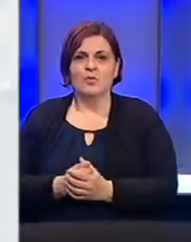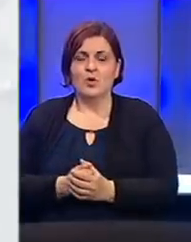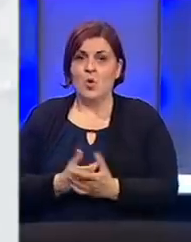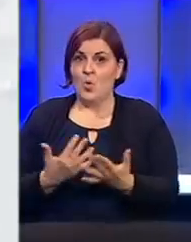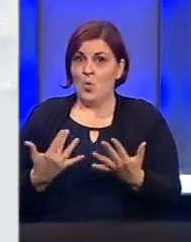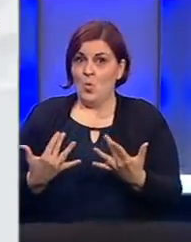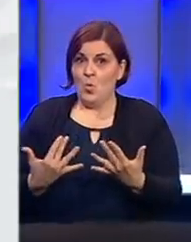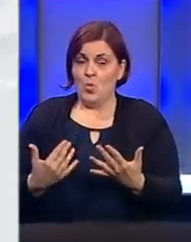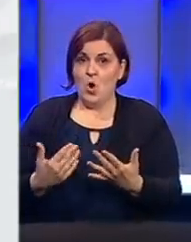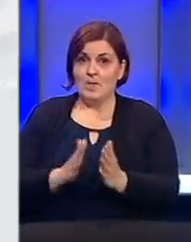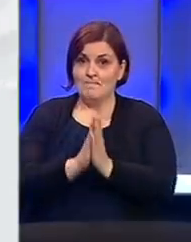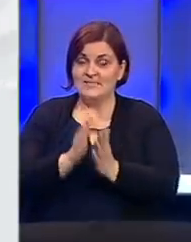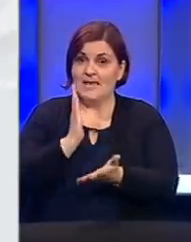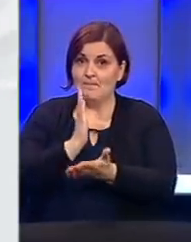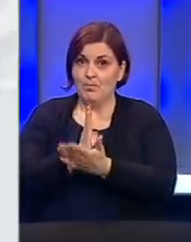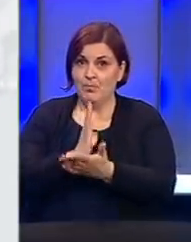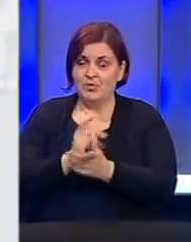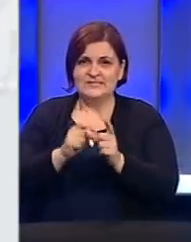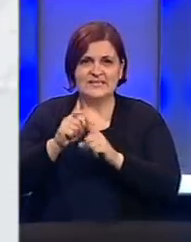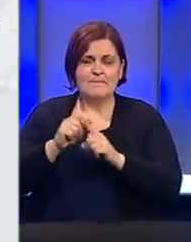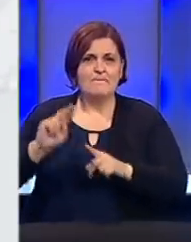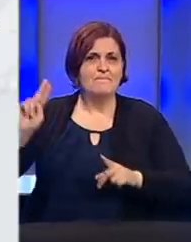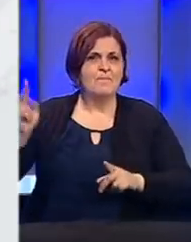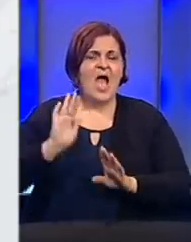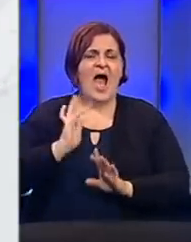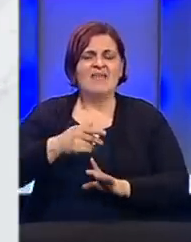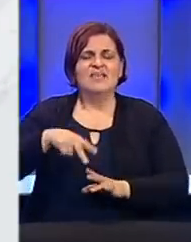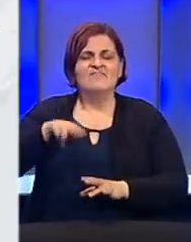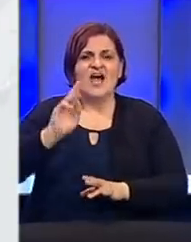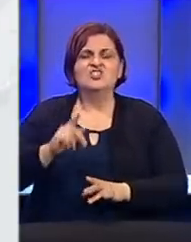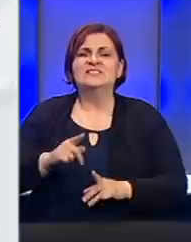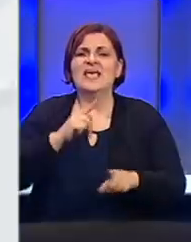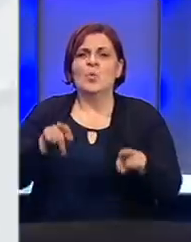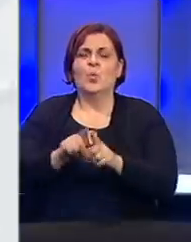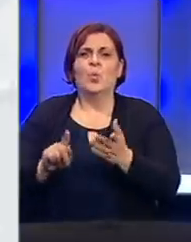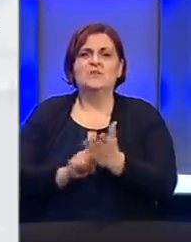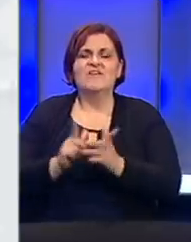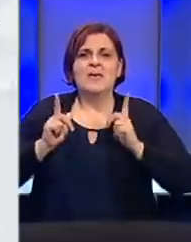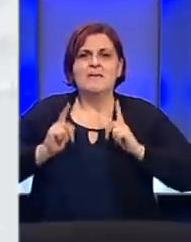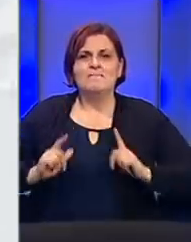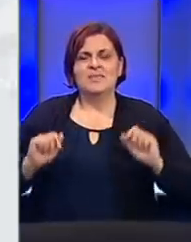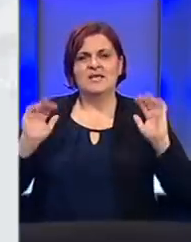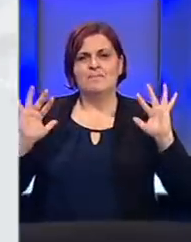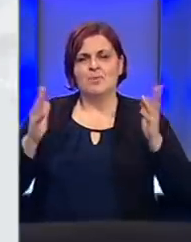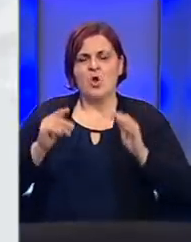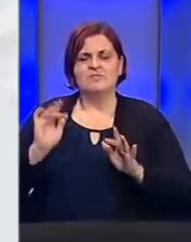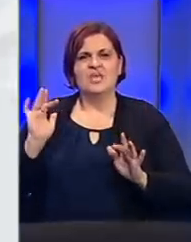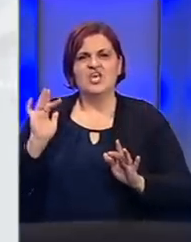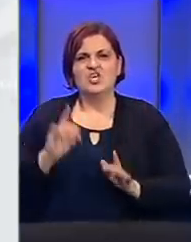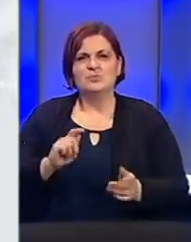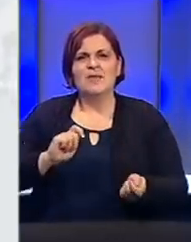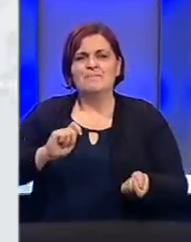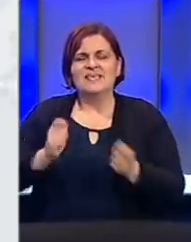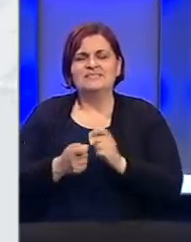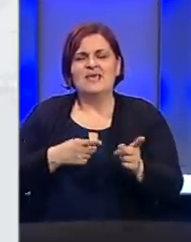Ukoliko se ipak misa bude održala, SDP će pozvati antifašiste da se u isto vrijeme mirnim protestima suprotstavimo reviziji